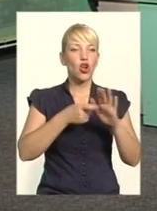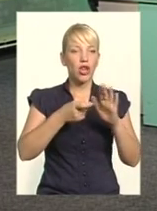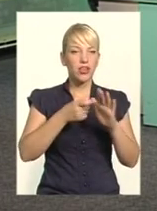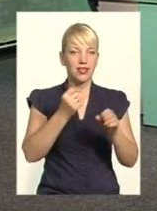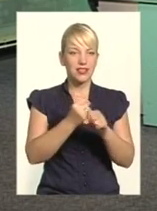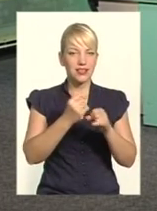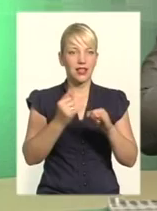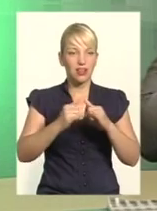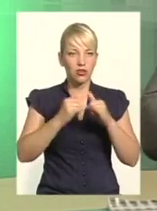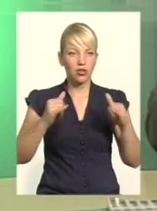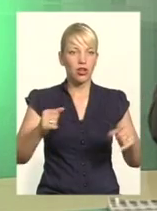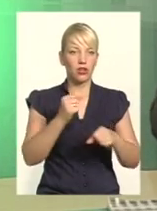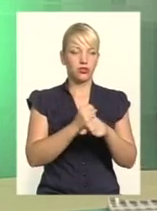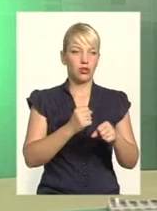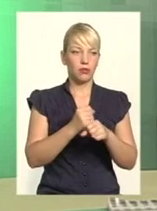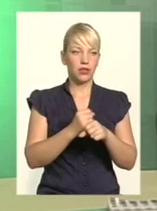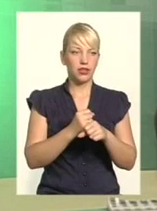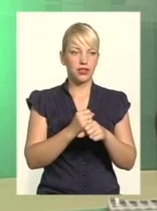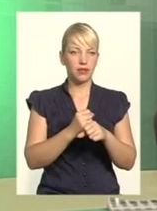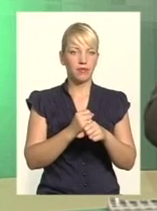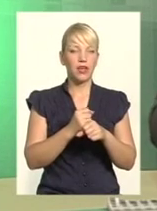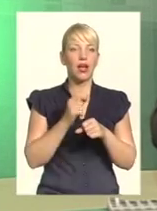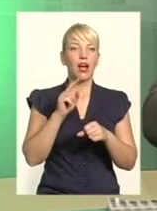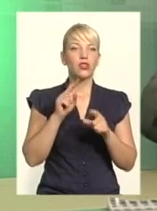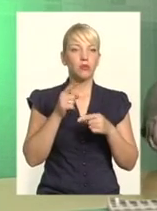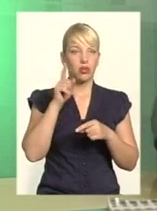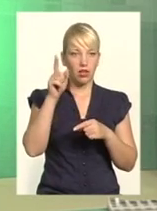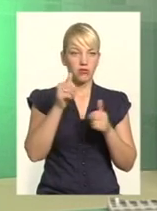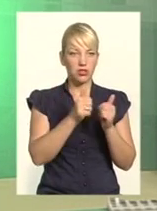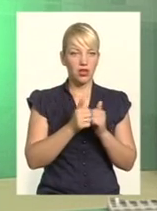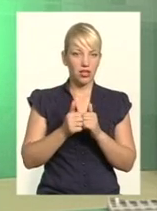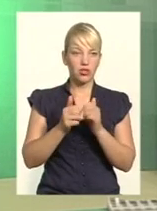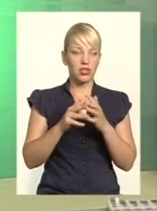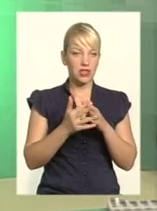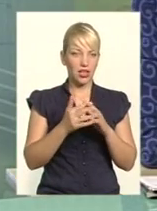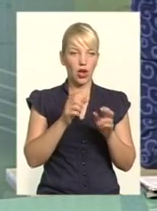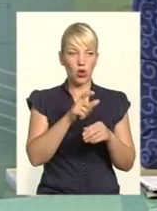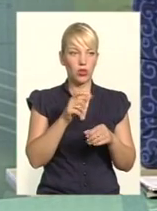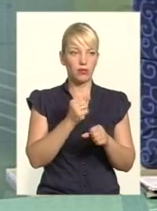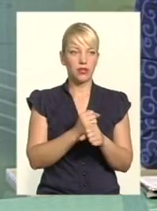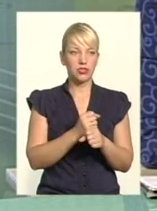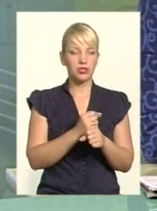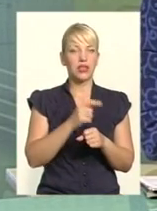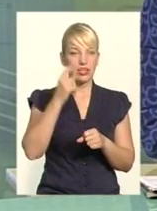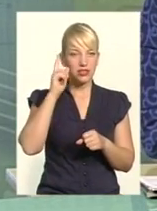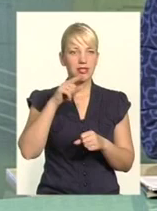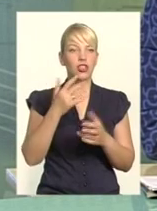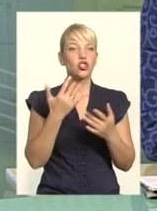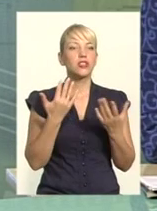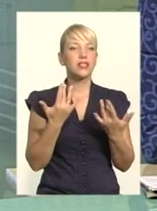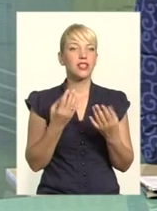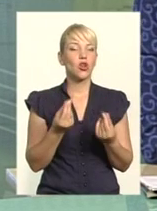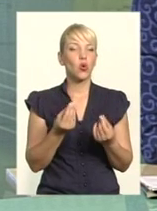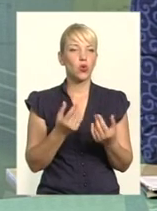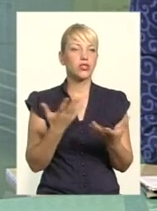якомусь підприємцю? Ми ж кар'єрами не займаємося. Але там же ж працюють люди з сусіднього села, з тієї самої громади. вони знають, скільки що коштує, які